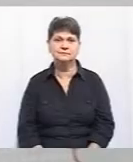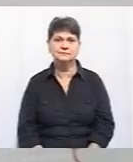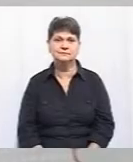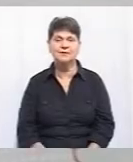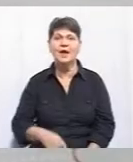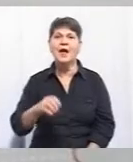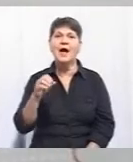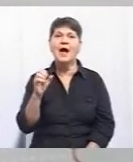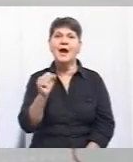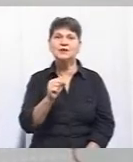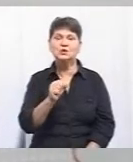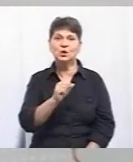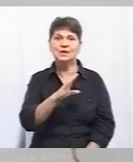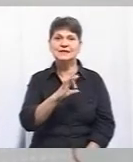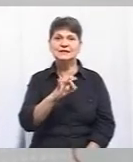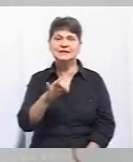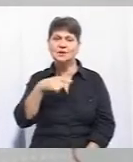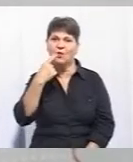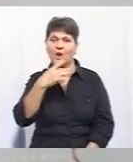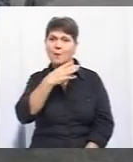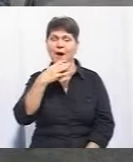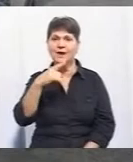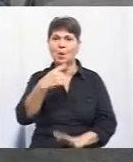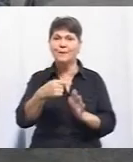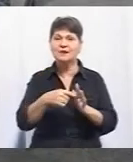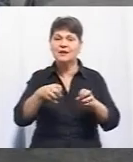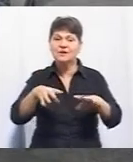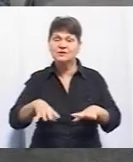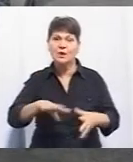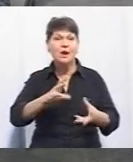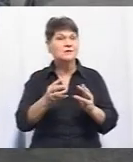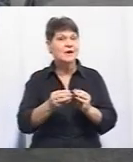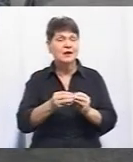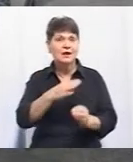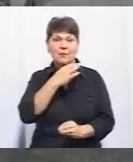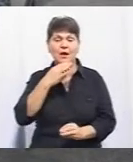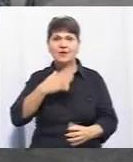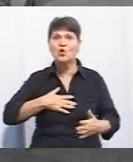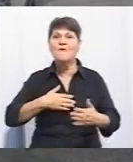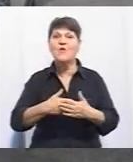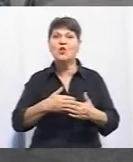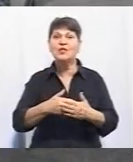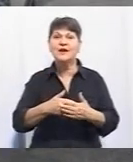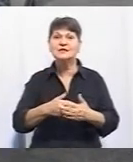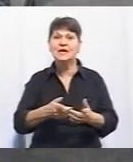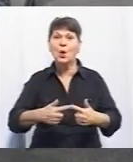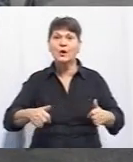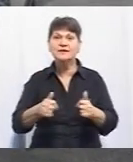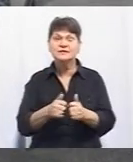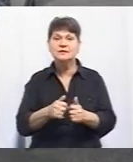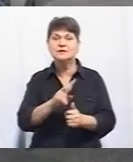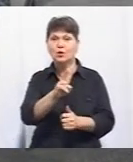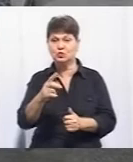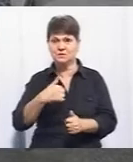Анатолій Слівінський, зокрема, говорив про те, що вони багато цих питань вирішують. У нас, взагалі, дуже багато в місті волонтерських організацій. Хтось мені з волонтерів